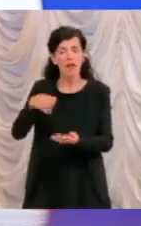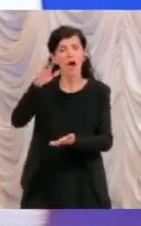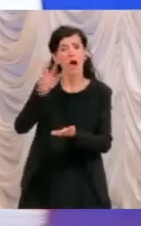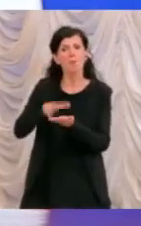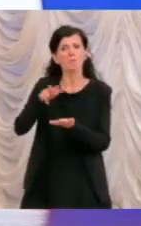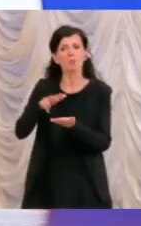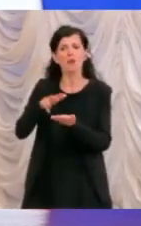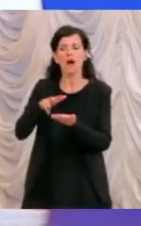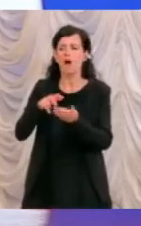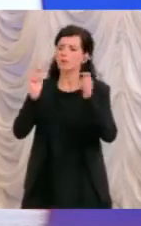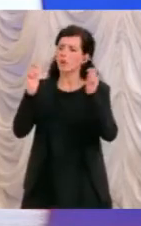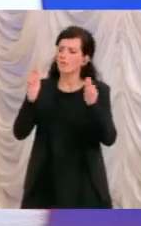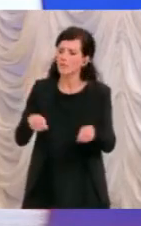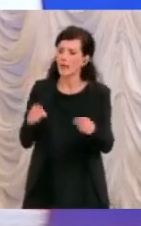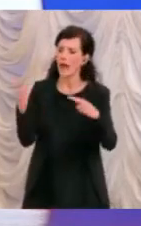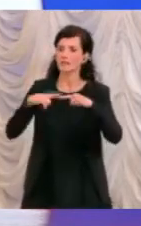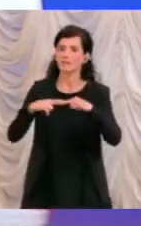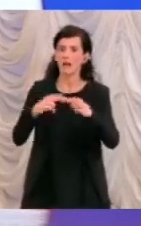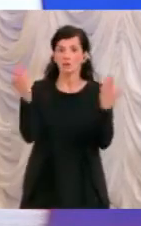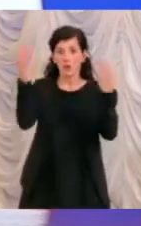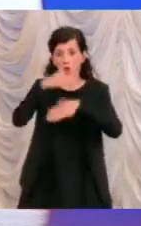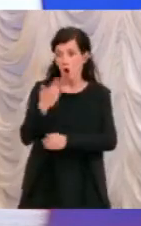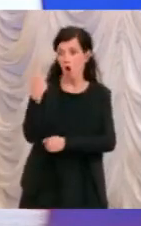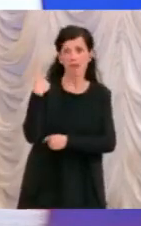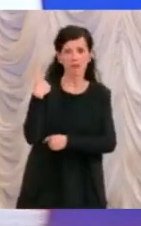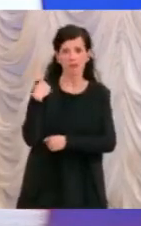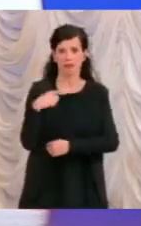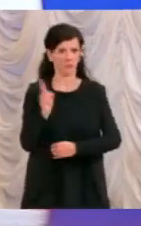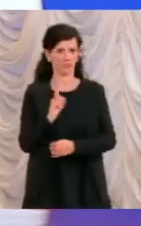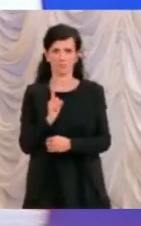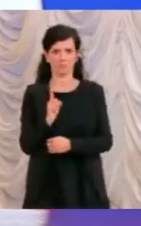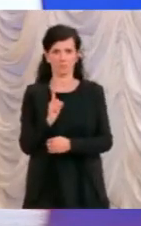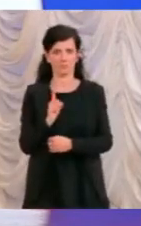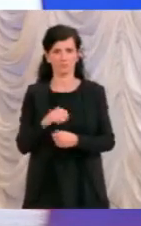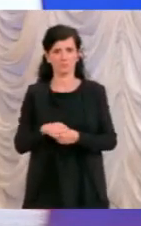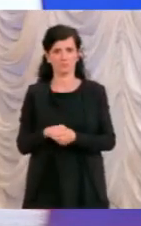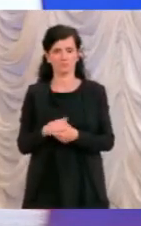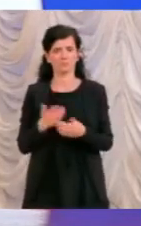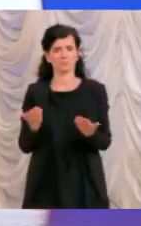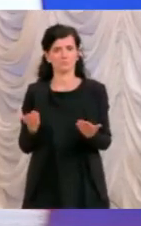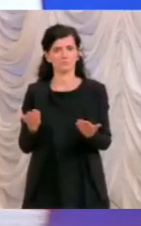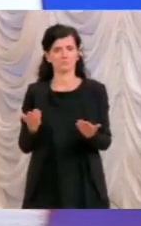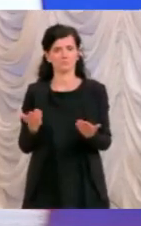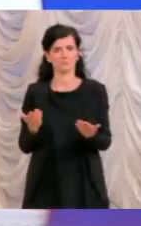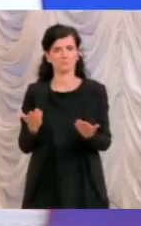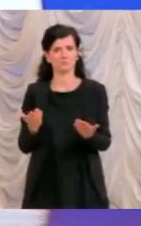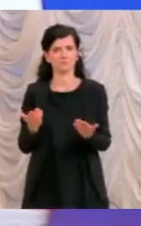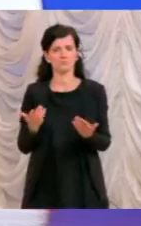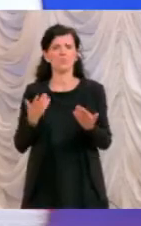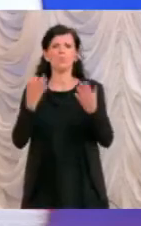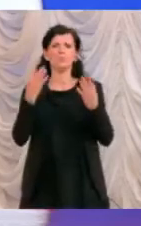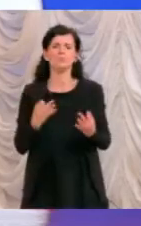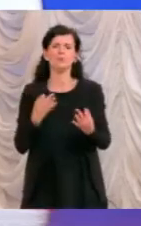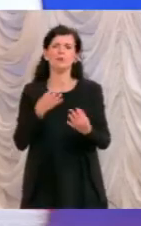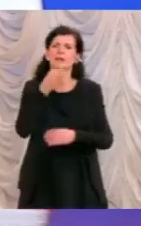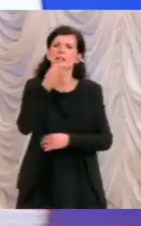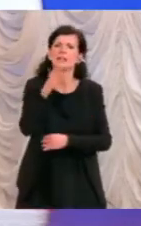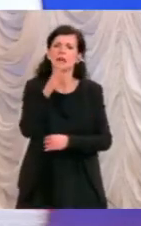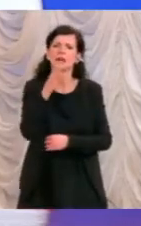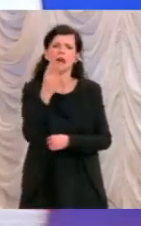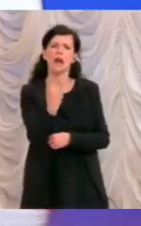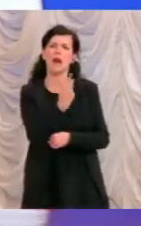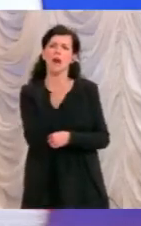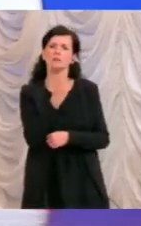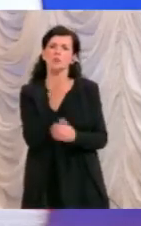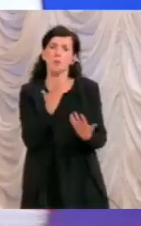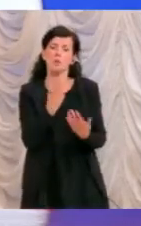attivato la scorsa notte. Come falsamente e irresponsabilmente è stato dichiarato, questa